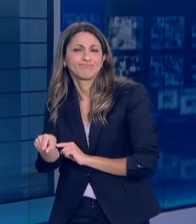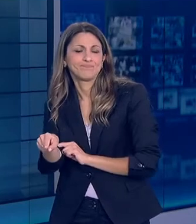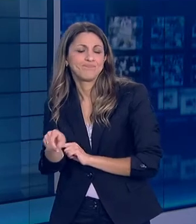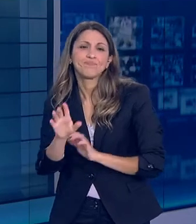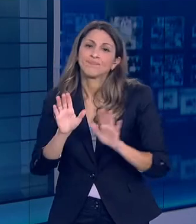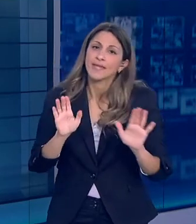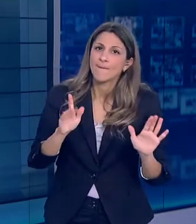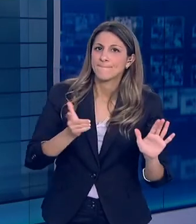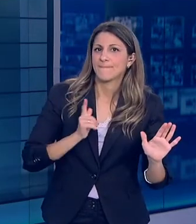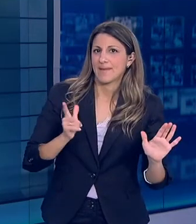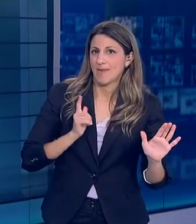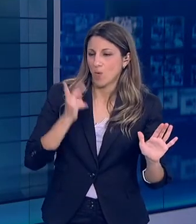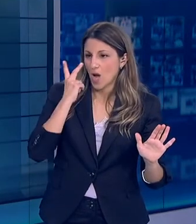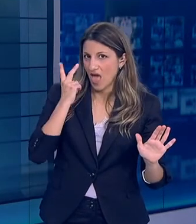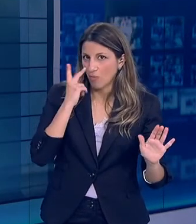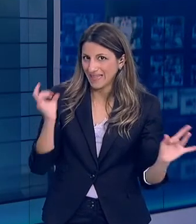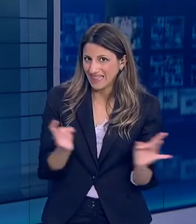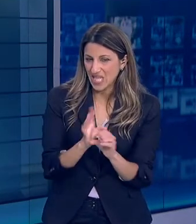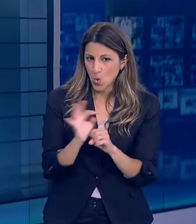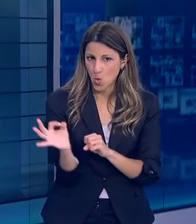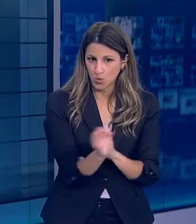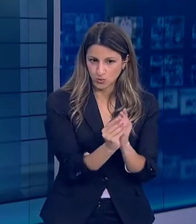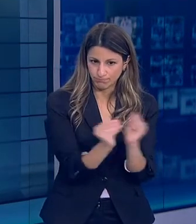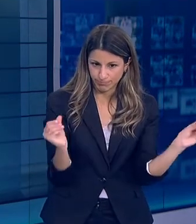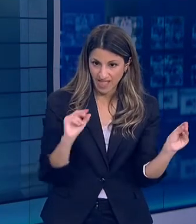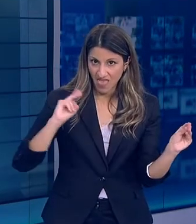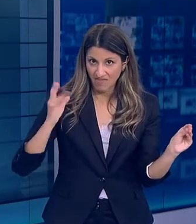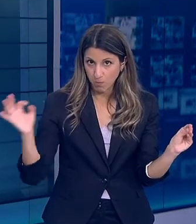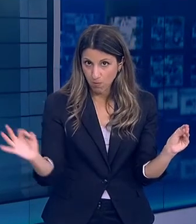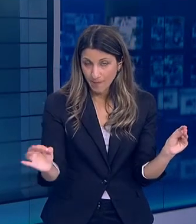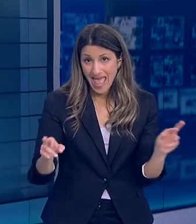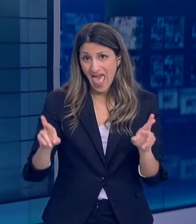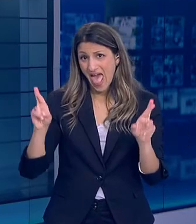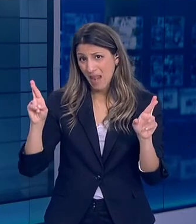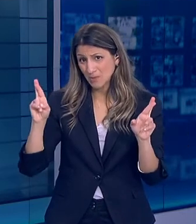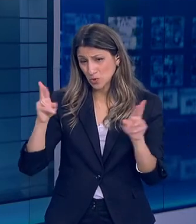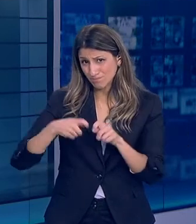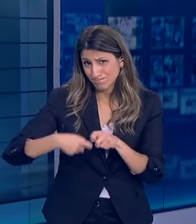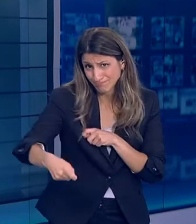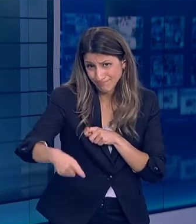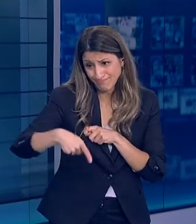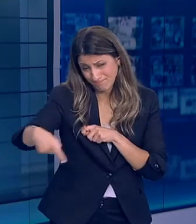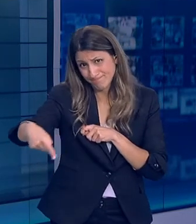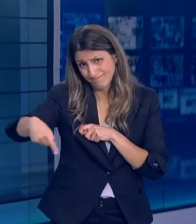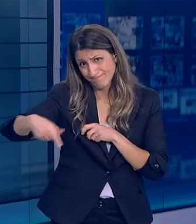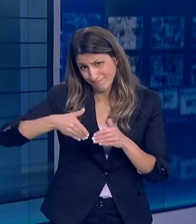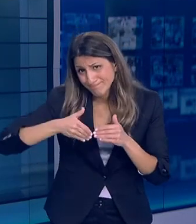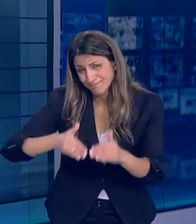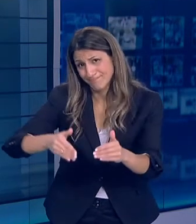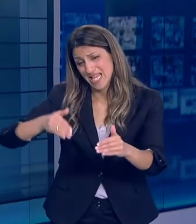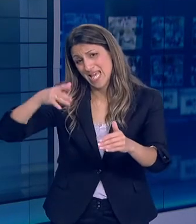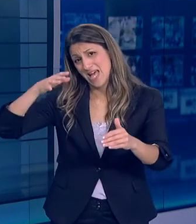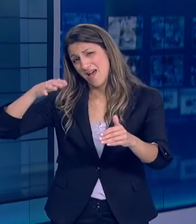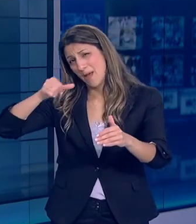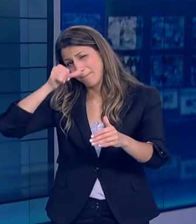Ιδιαίτερα αν υπάρξει δεύτερο κύμα του ιού Ελπίζω όχι το καλοκαίρι Αλλά το ευθυνόπρο Να υπάρχουν αντίχιες ταξιδιωτικές οδηγίες